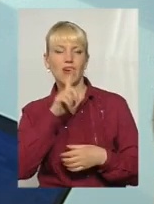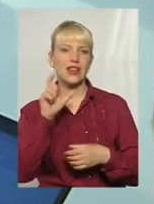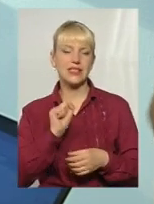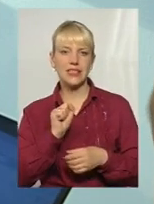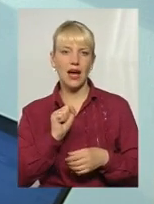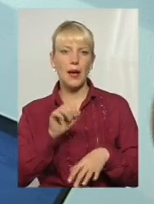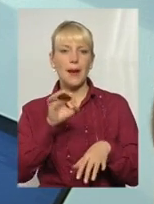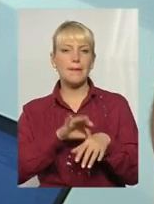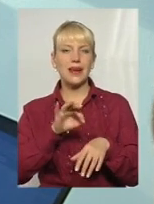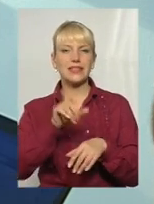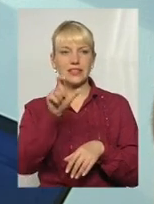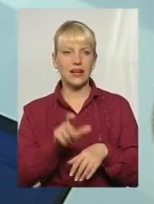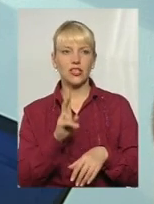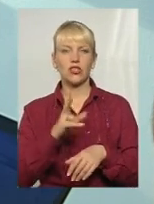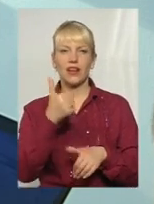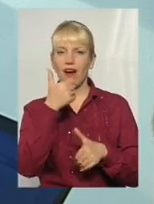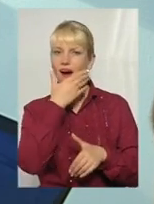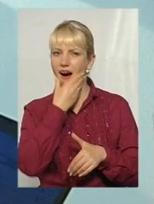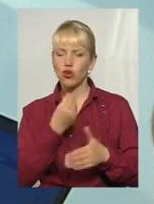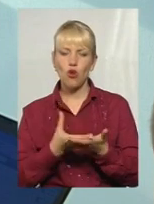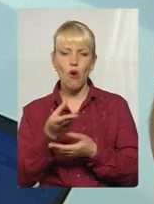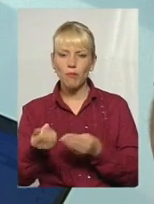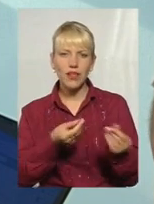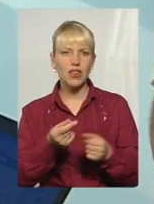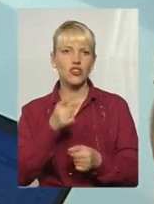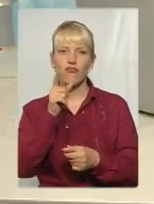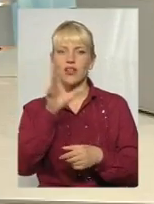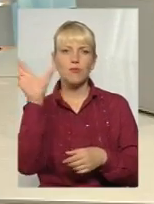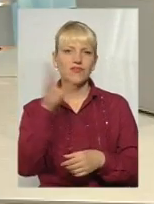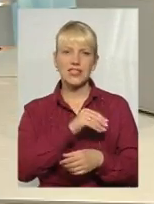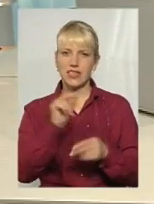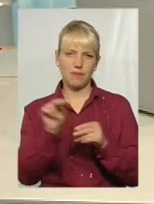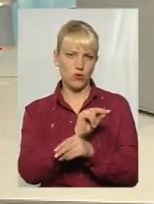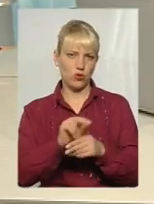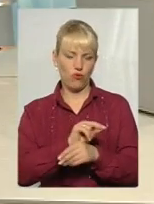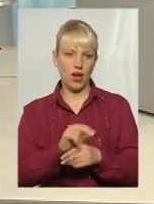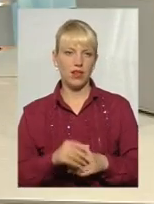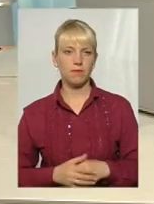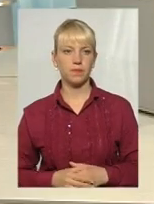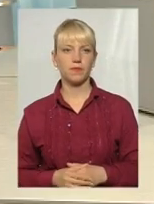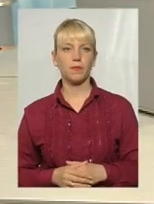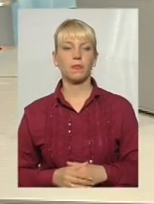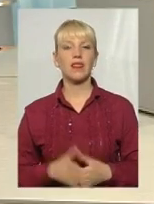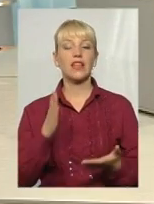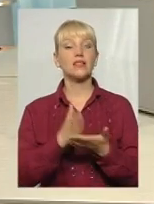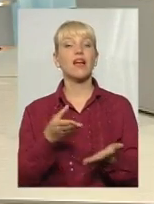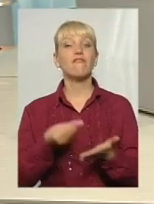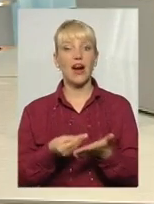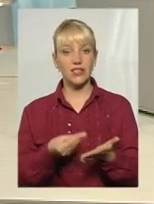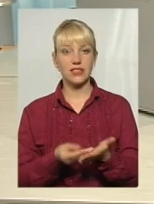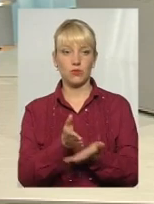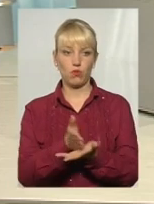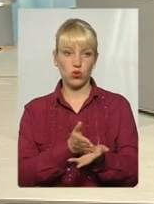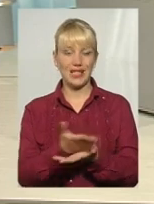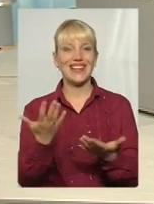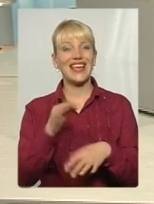який добре оплачував, вони йому там всі зуби віддали. Тому, тут є питання. вартість послуги. Які